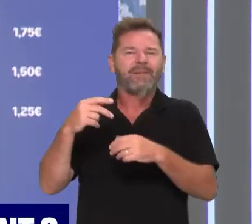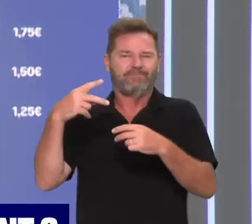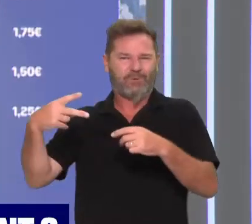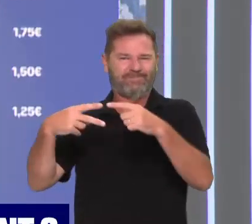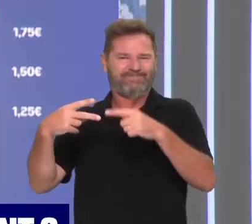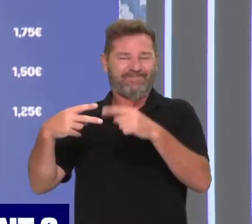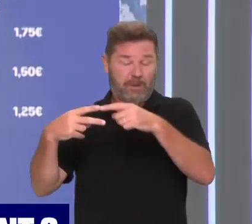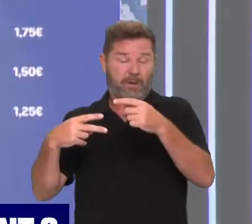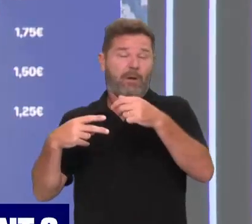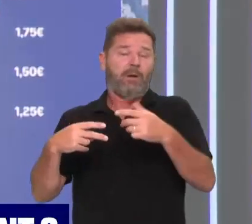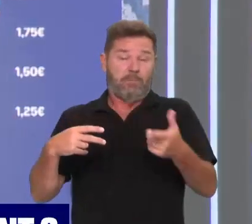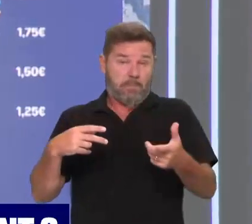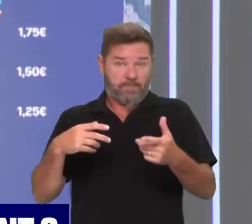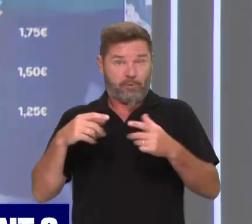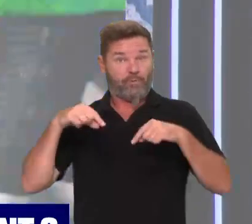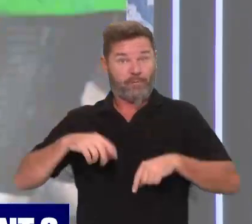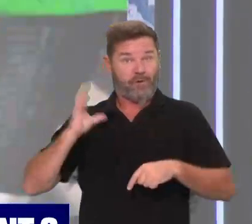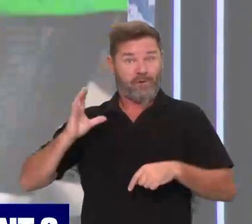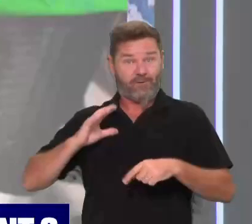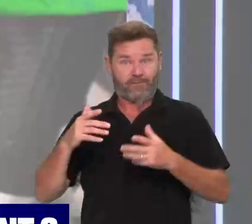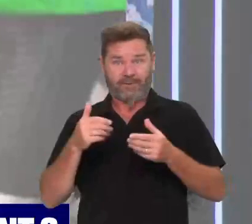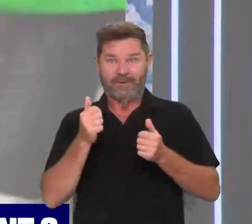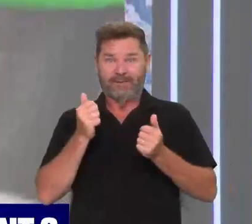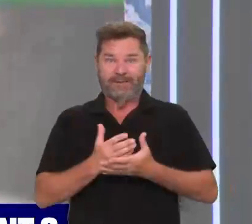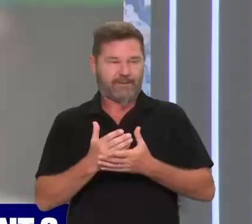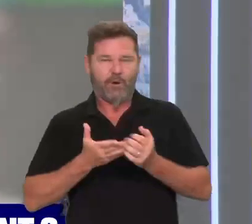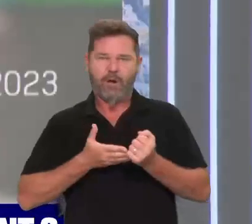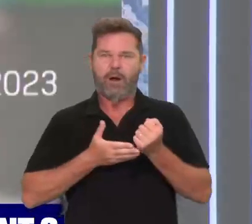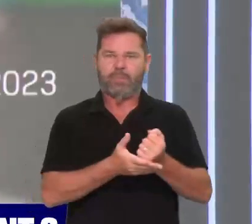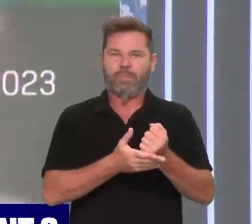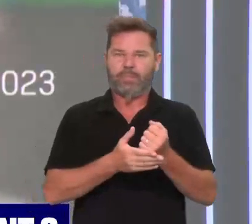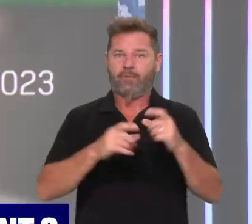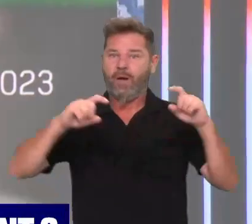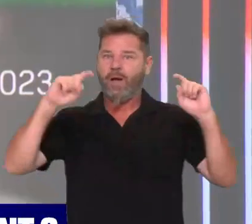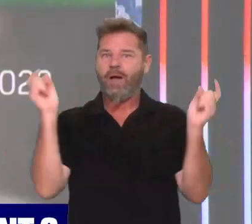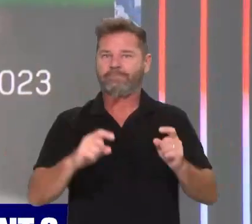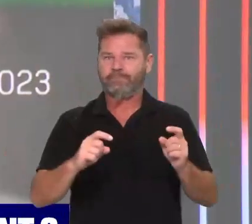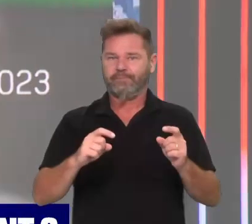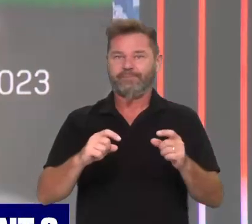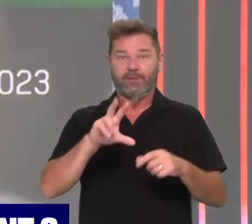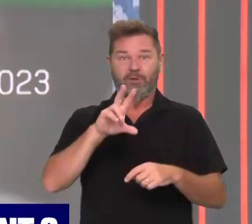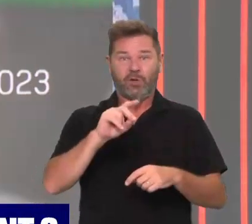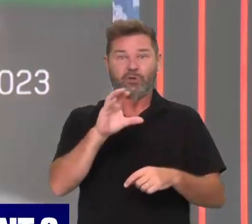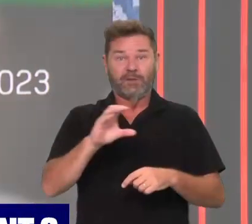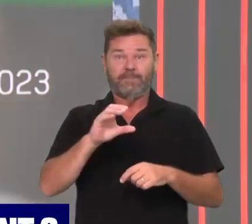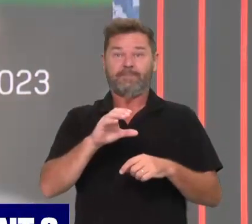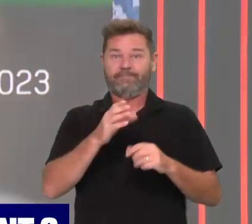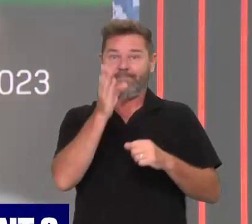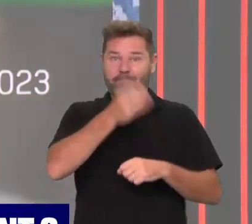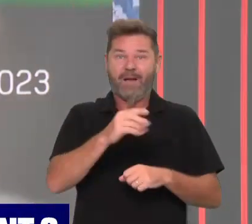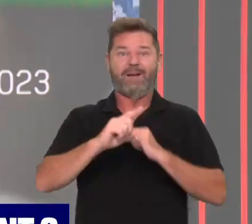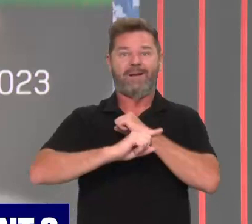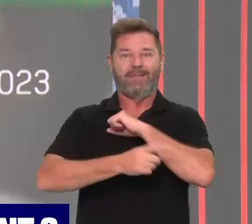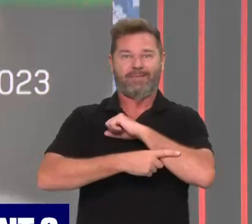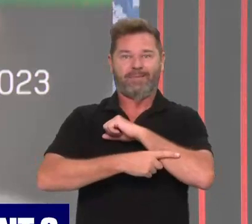en place un certain nombre de mesures pour aider les Français qui roulent le plus. Tout d'abord avec une remise à la pompe de 30 centimes par litre qui a été réduite